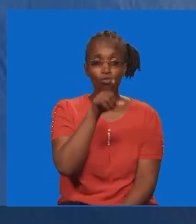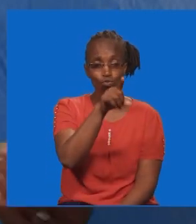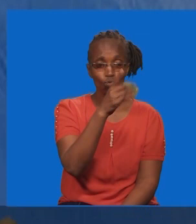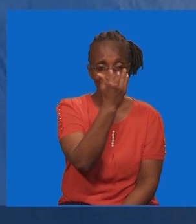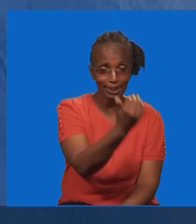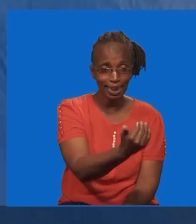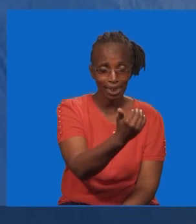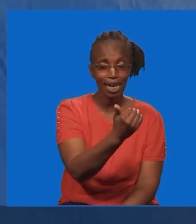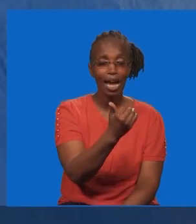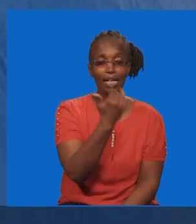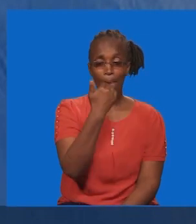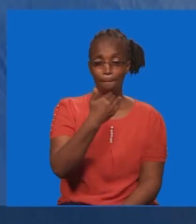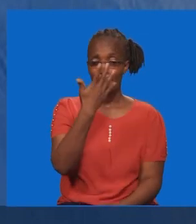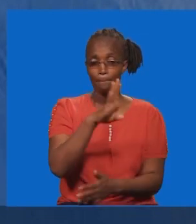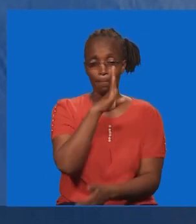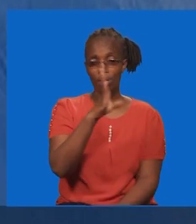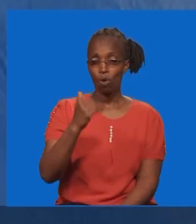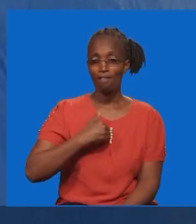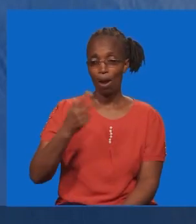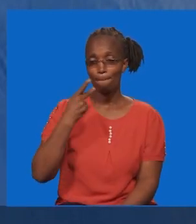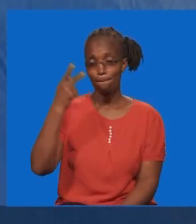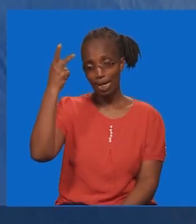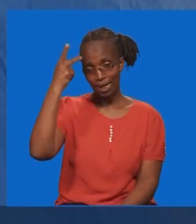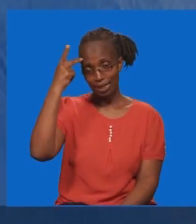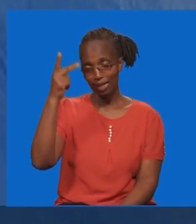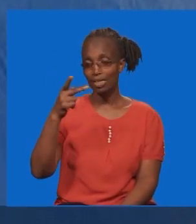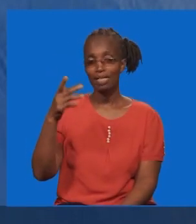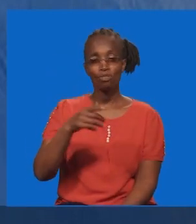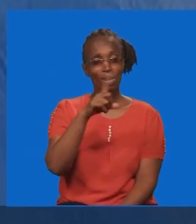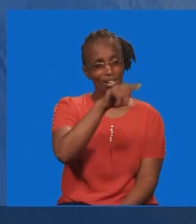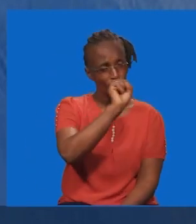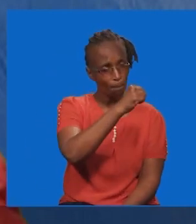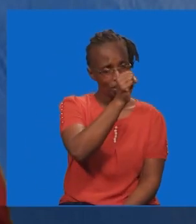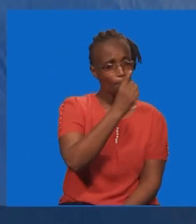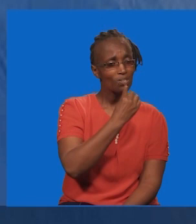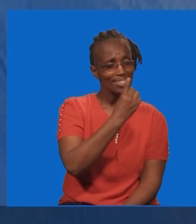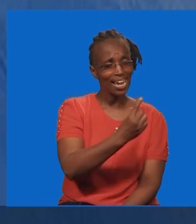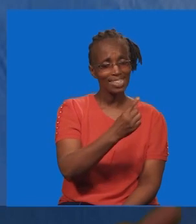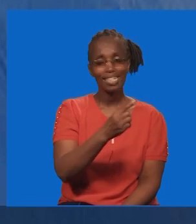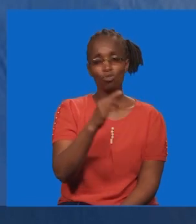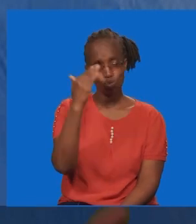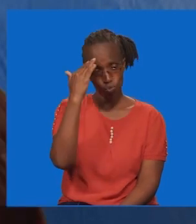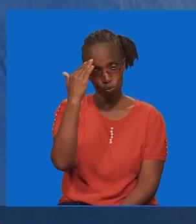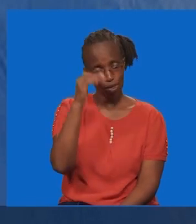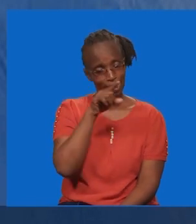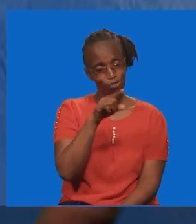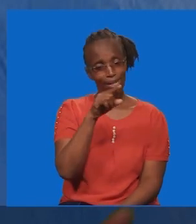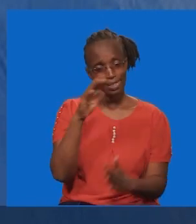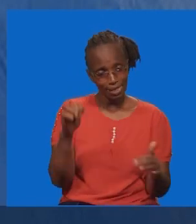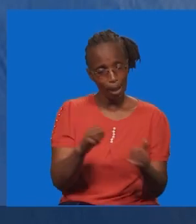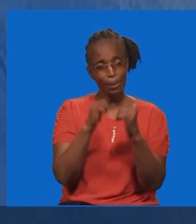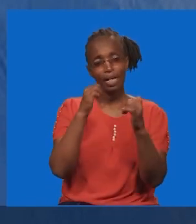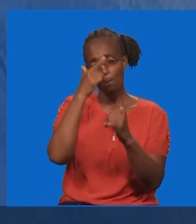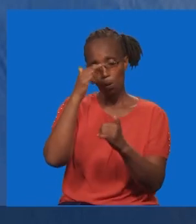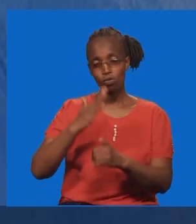mzazi wako. Wewe kama mtoto. Auwezi sema ya kwamba. Naona mambo ya mbao ya natendeka ni kwa sawo ya mama. Uwezi mlinganisha mungu na